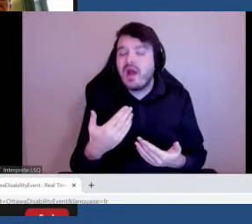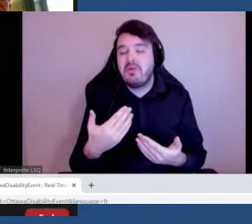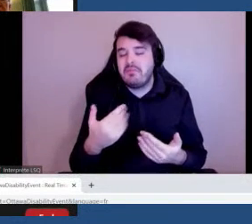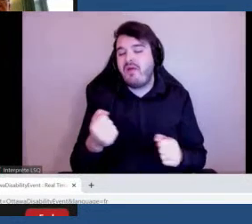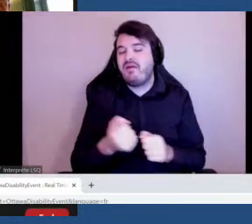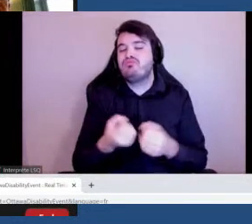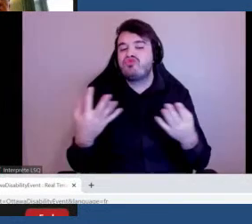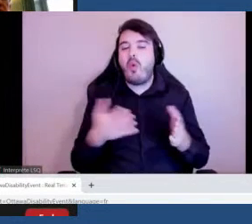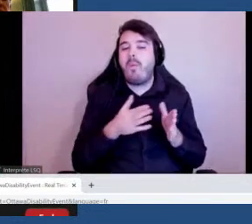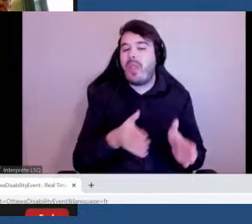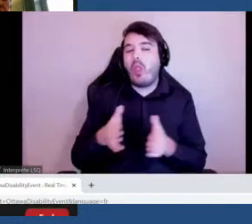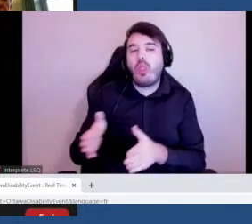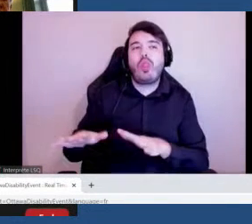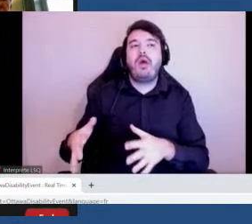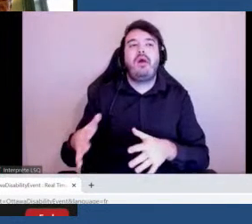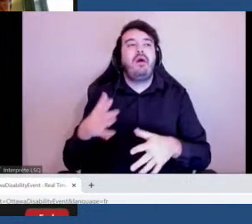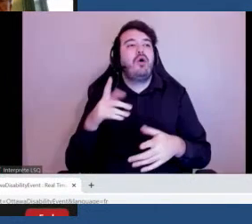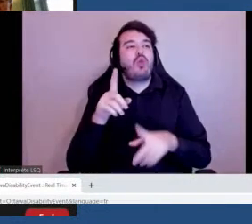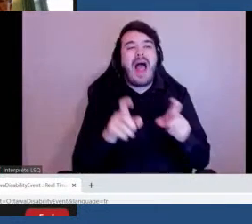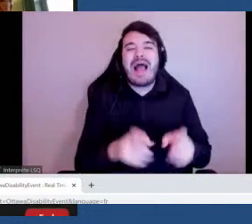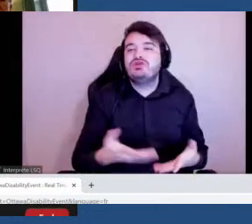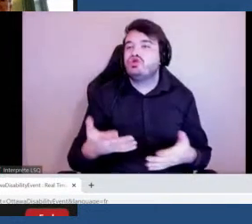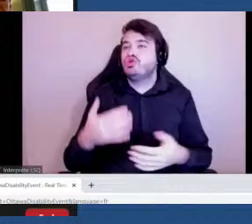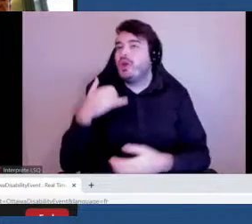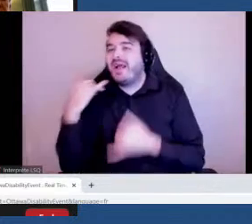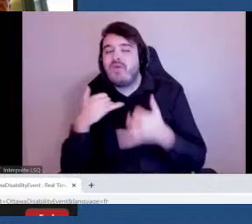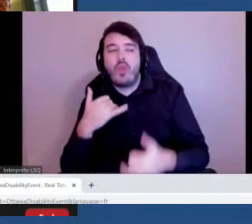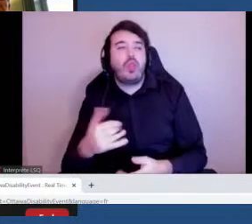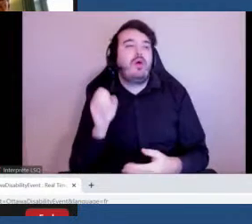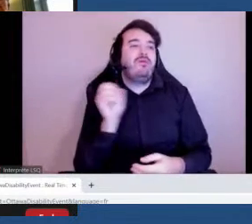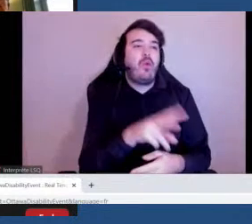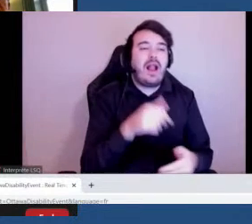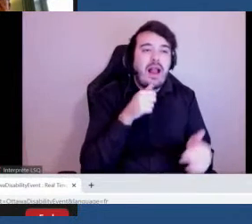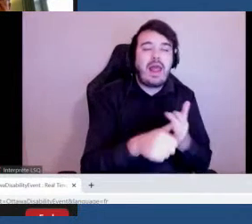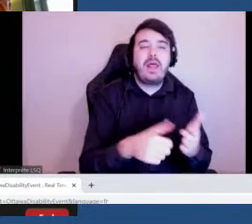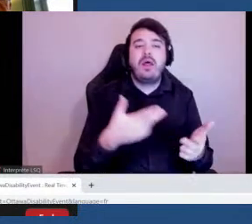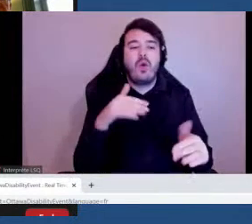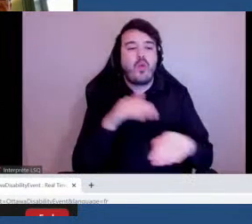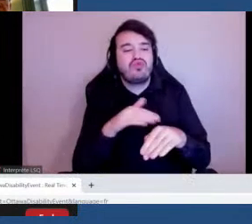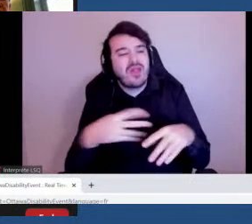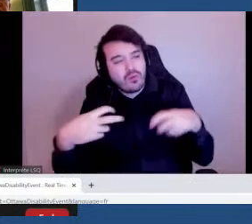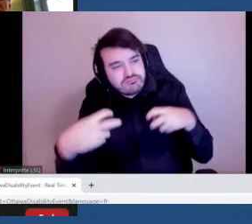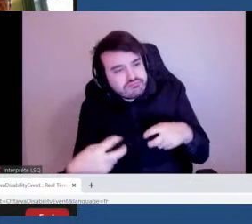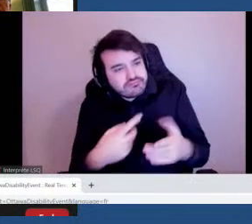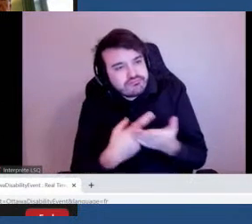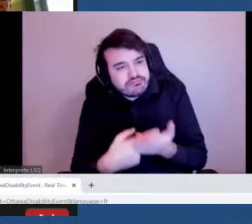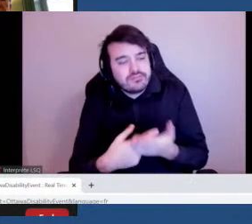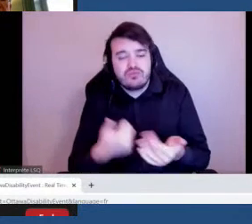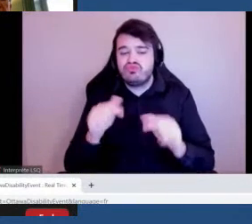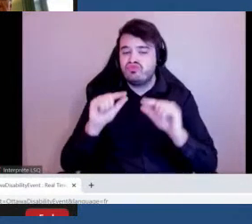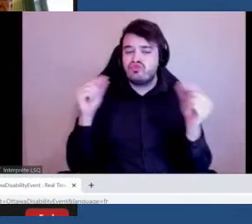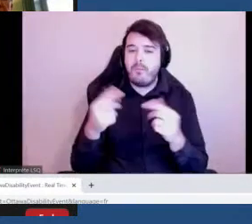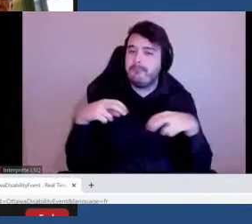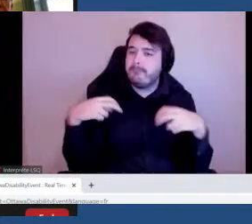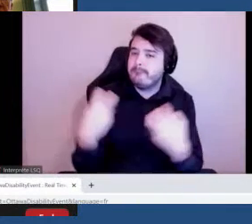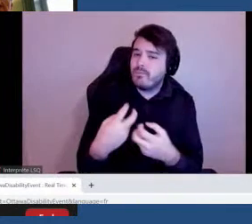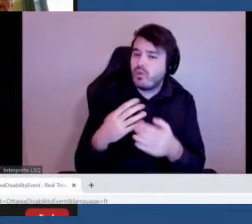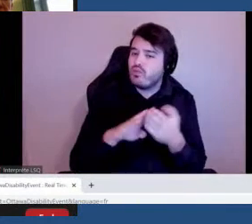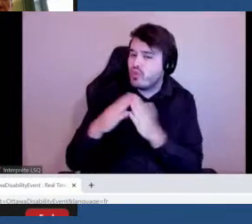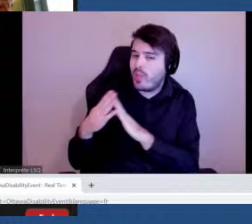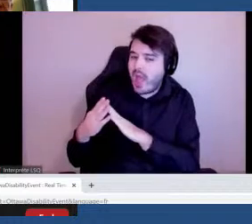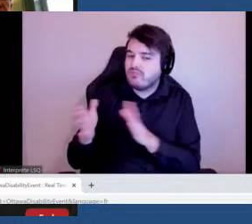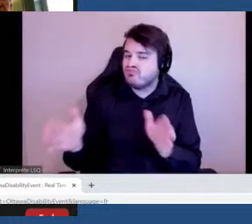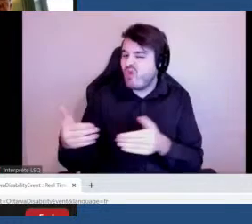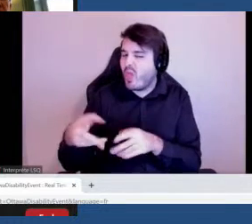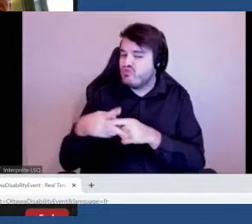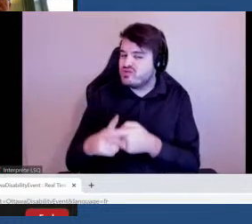par des sondages, par téléphone, des consultations ou des groupes communautaires, une boîte à outils. Et ils nous ont